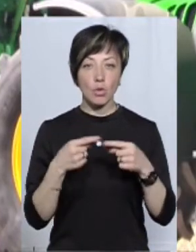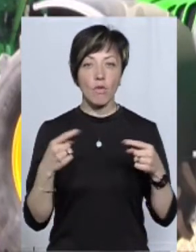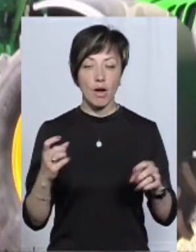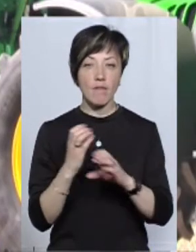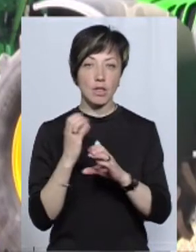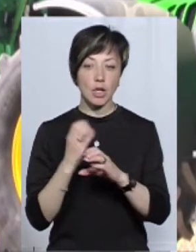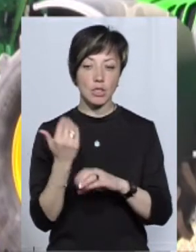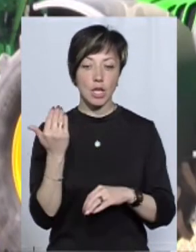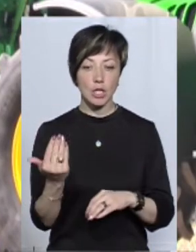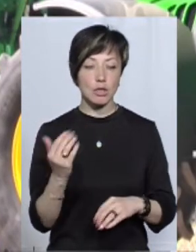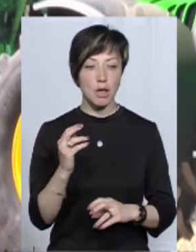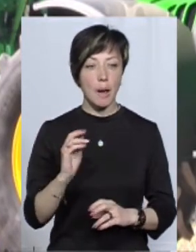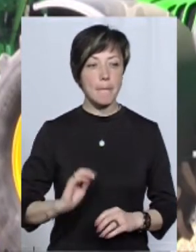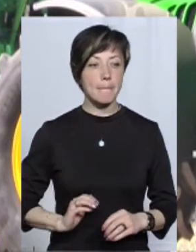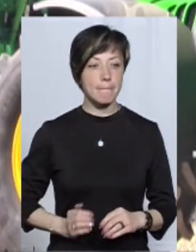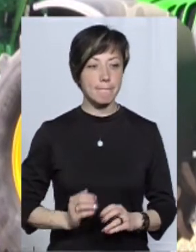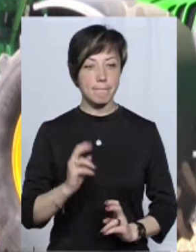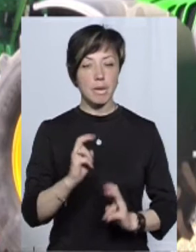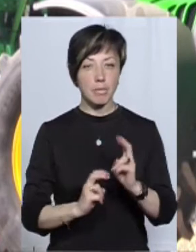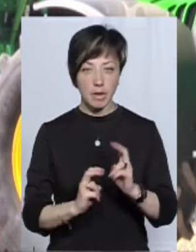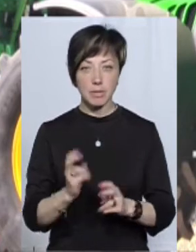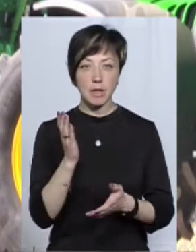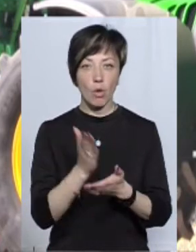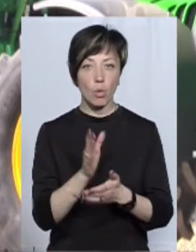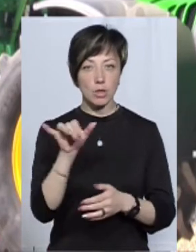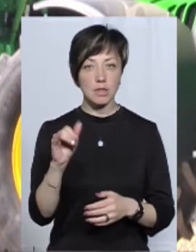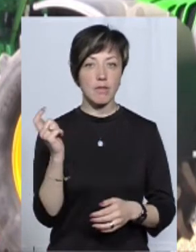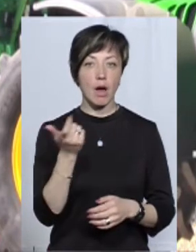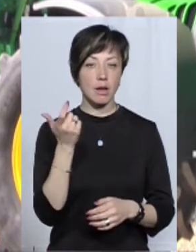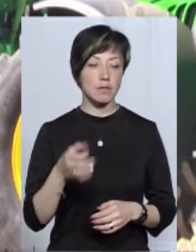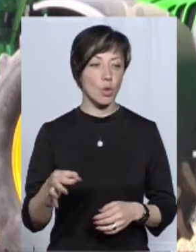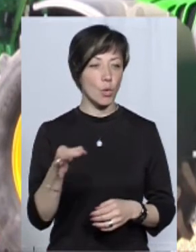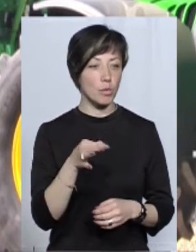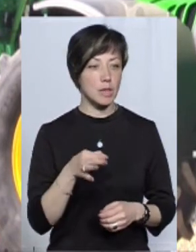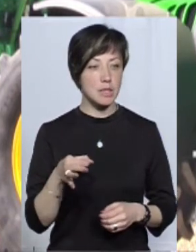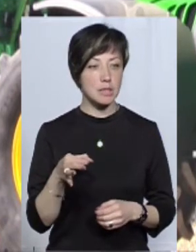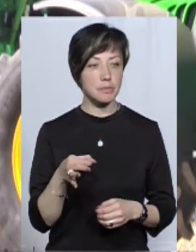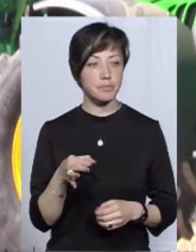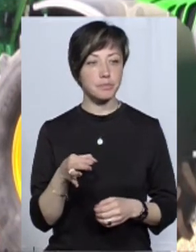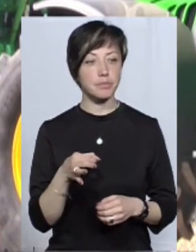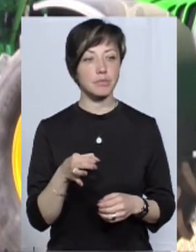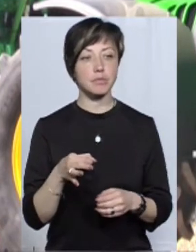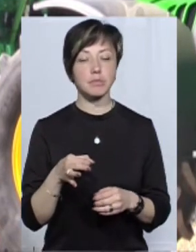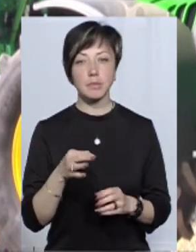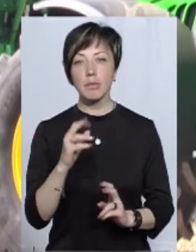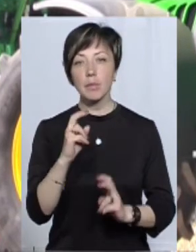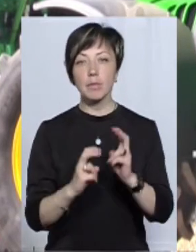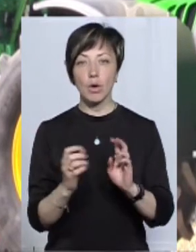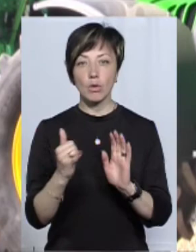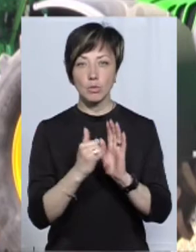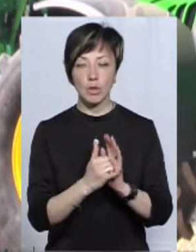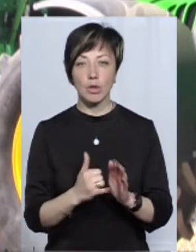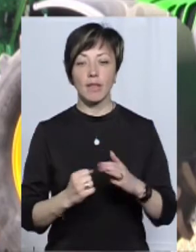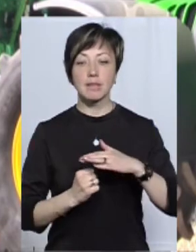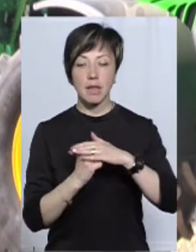належить підприємству, яке акредитовано, яке знаходиться в Харкові, в Харківській області. Підприємство розмістило даний вантаж на